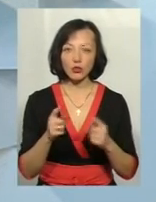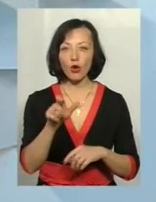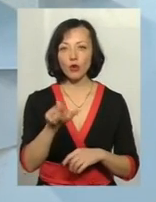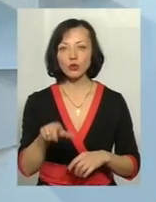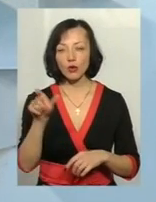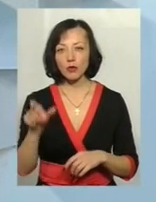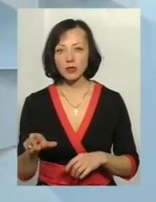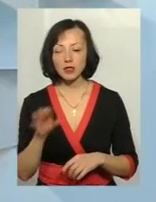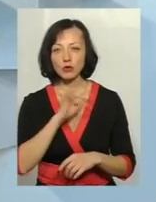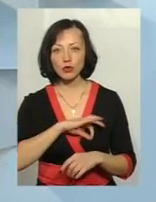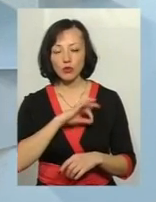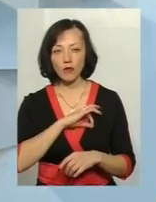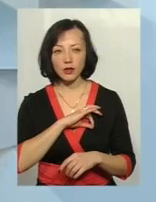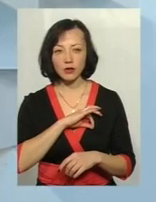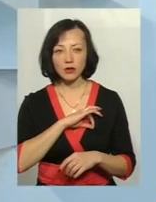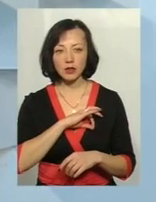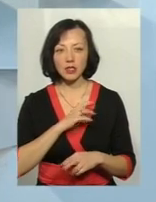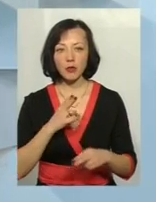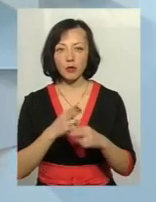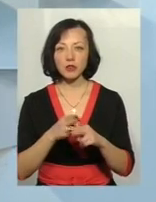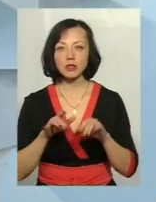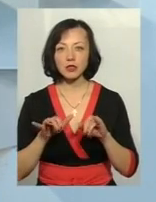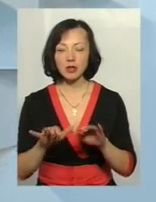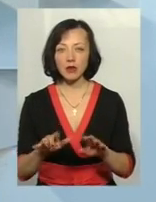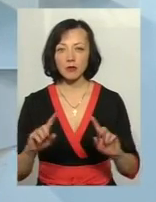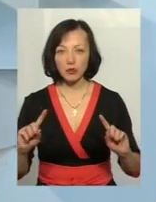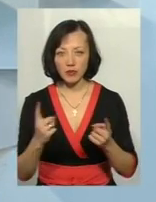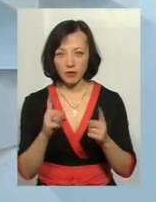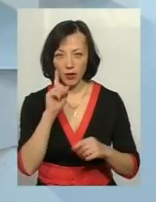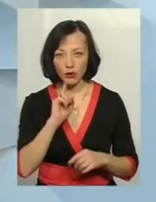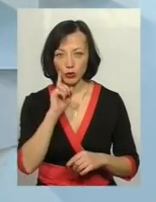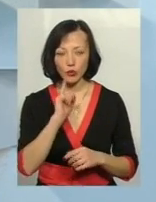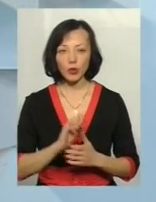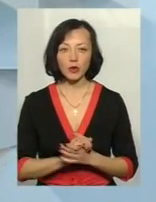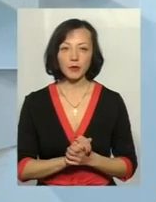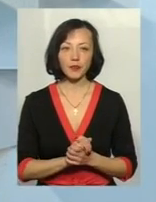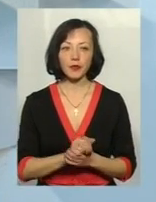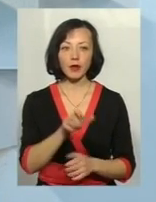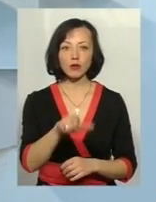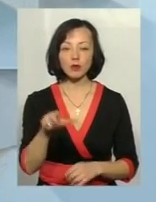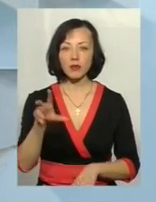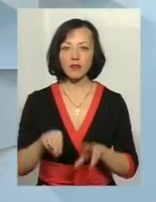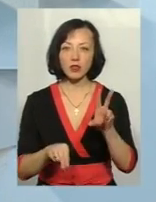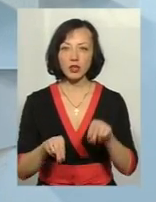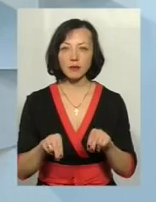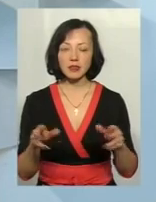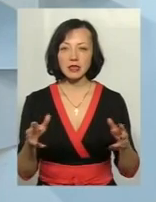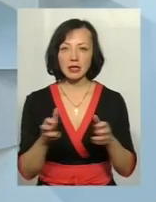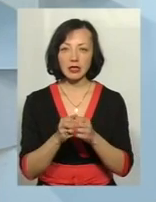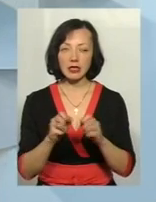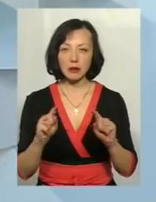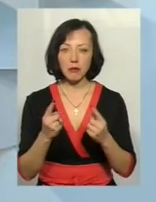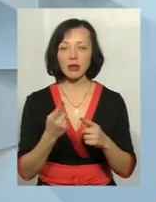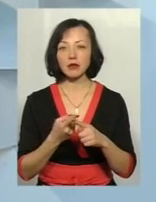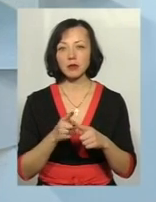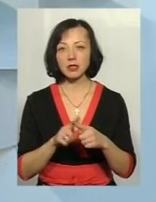особи, щодо яких застосовано запобіжний захід у вигляді тримання під вартою, особи, які вважаються затриманими. Це